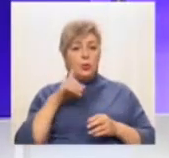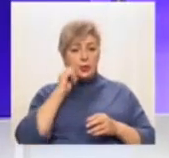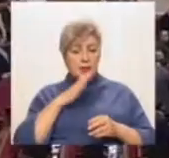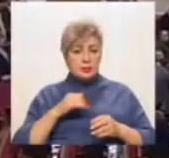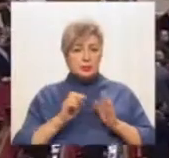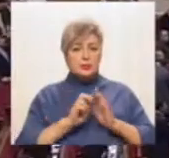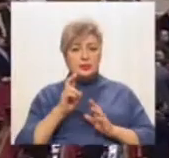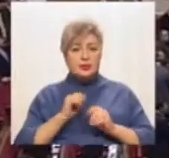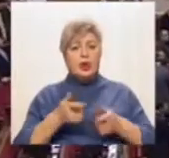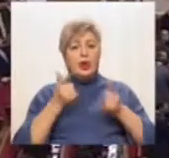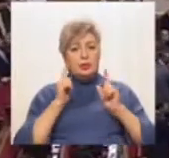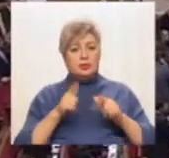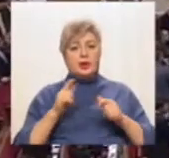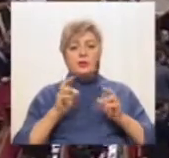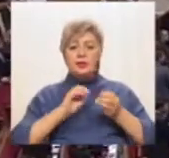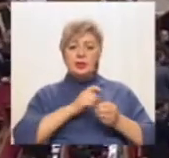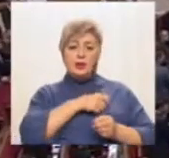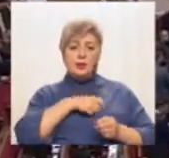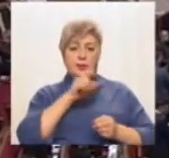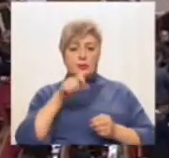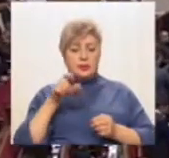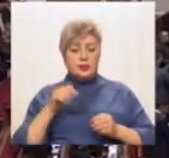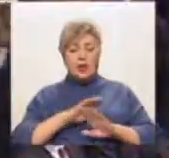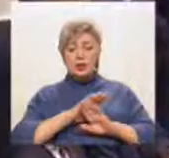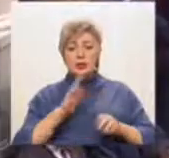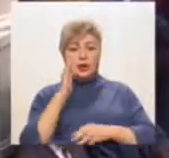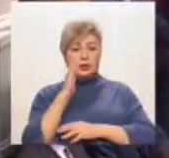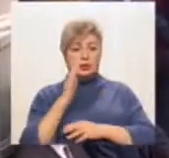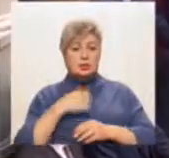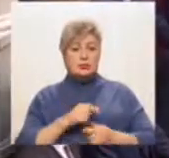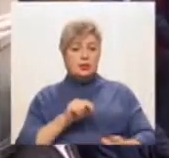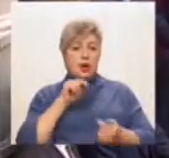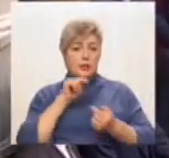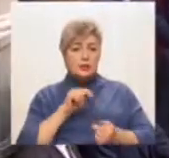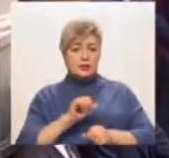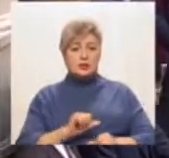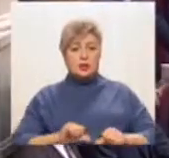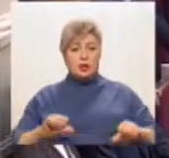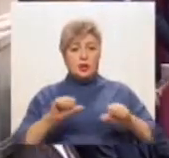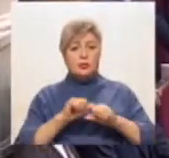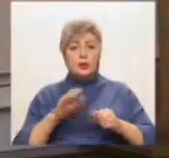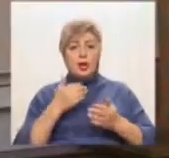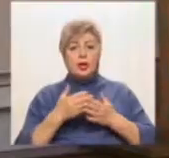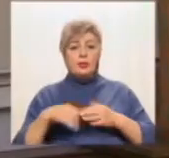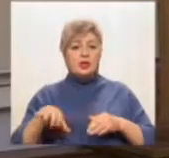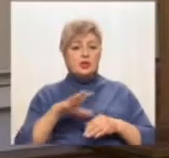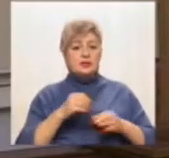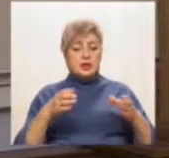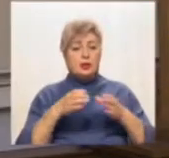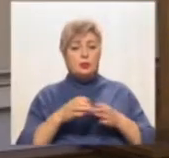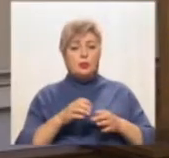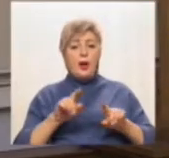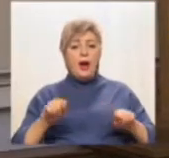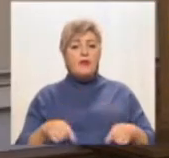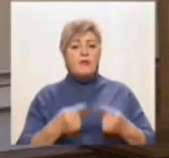Підтримали документ 229 парламентарів. Не голосували фракції опозиційного блоку і майже вся група відродження. Згідно з